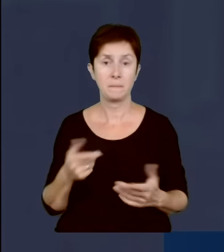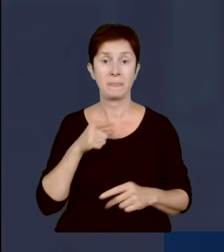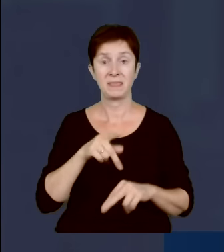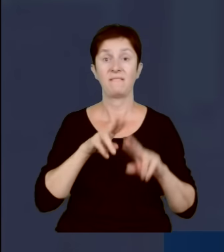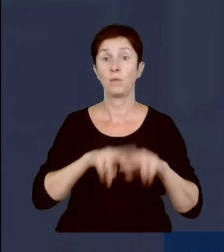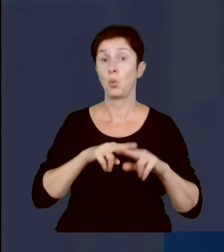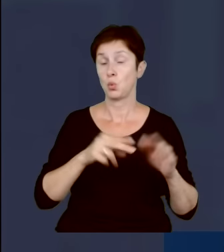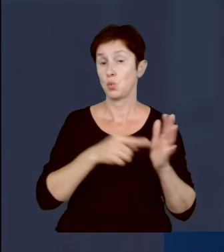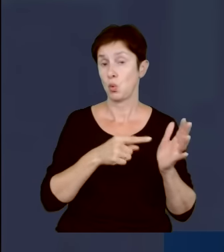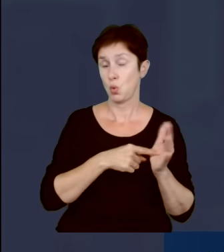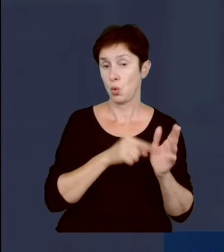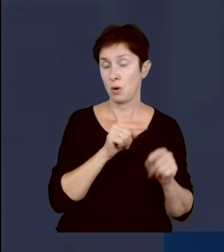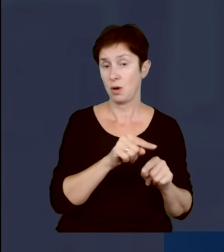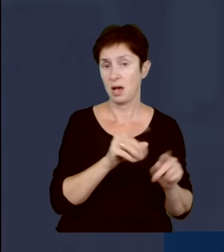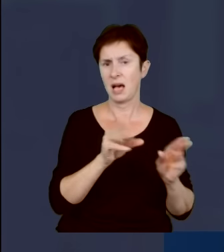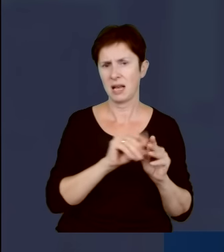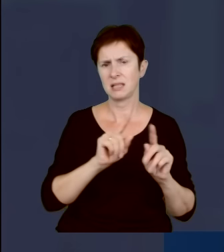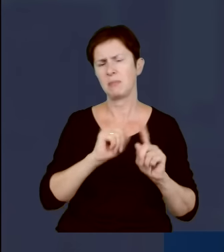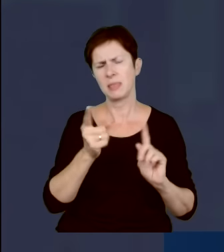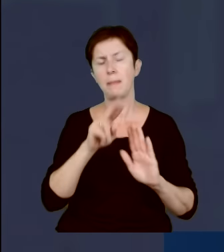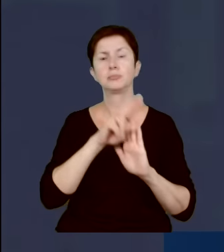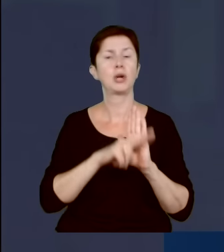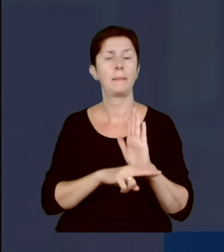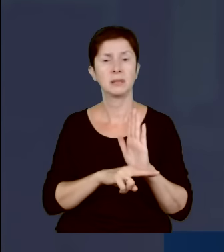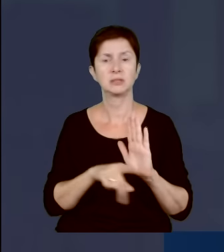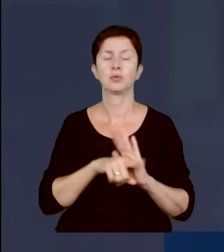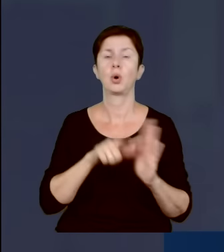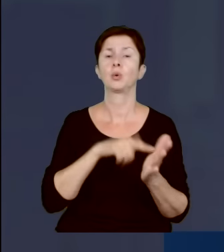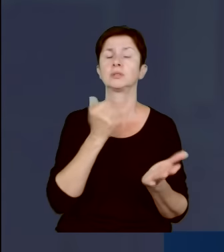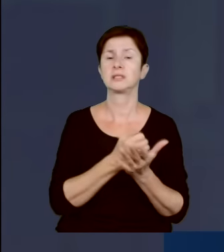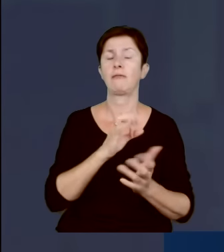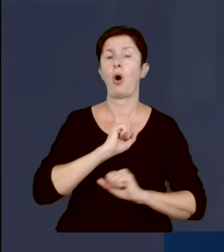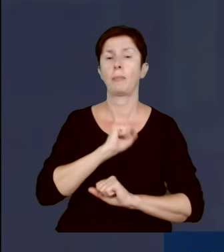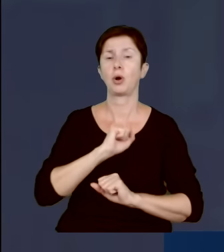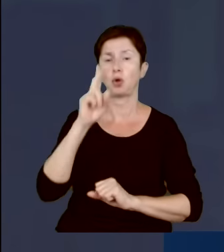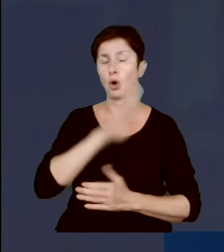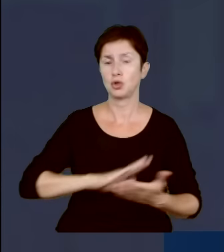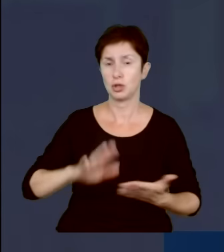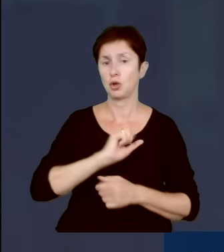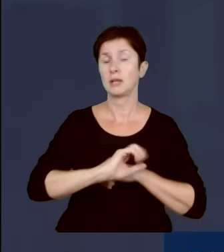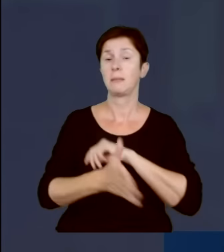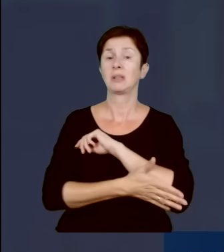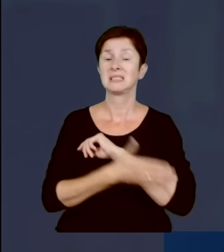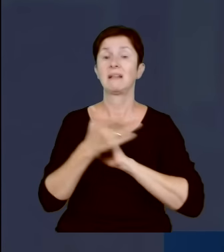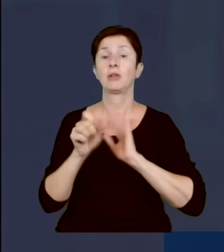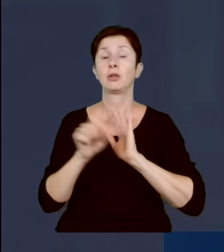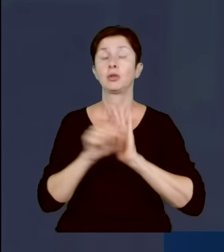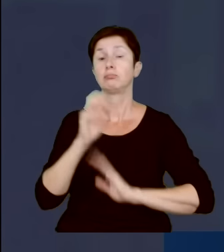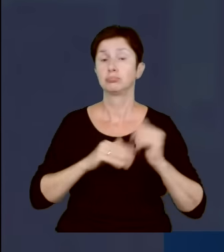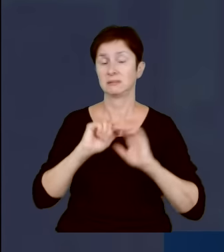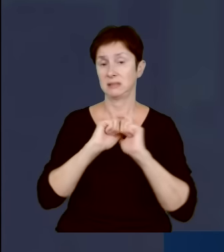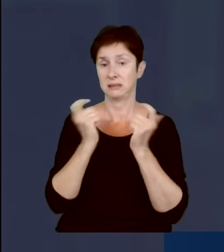razem z innymi przepisami ustawy o obronie ojczyzny stanowi fundament, na którym budujemy całą